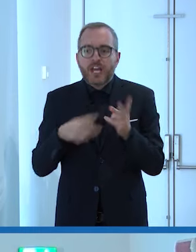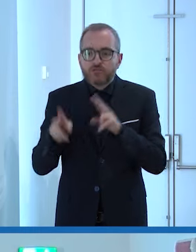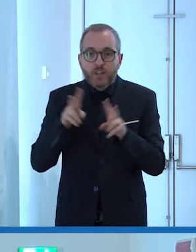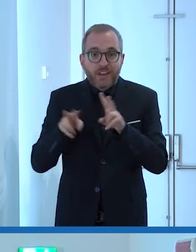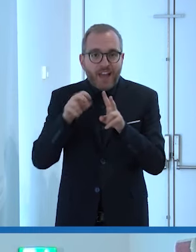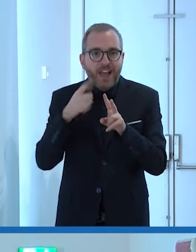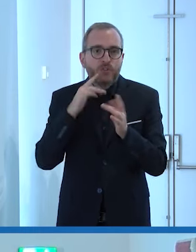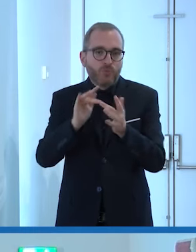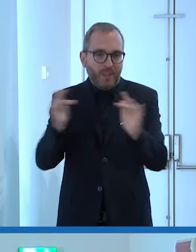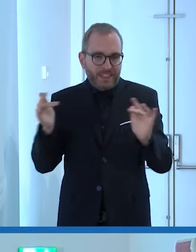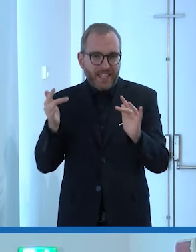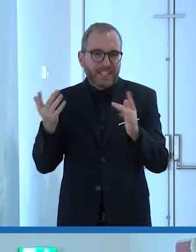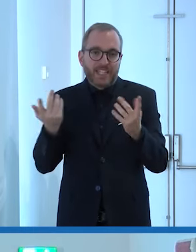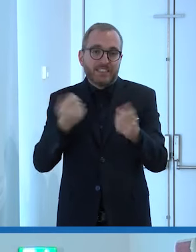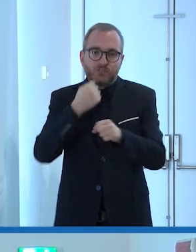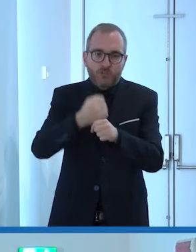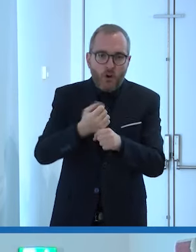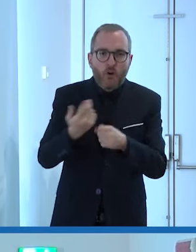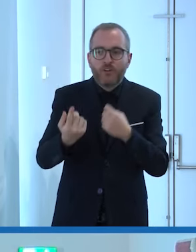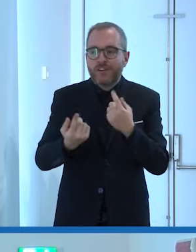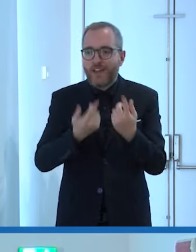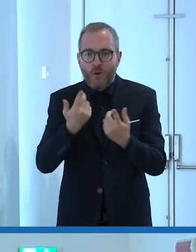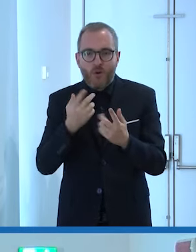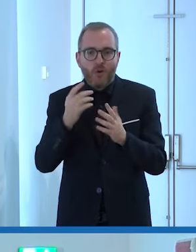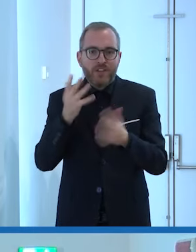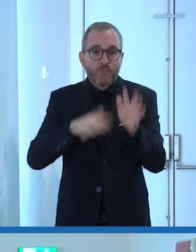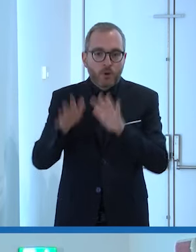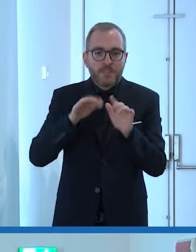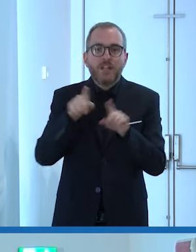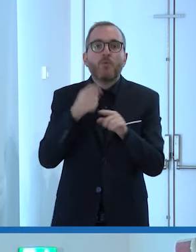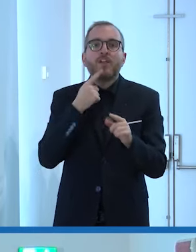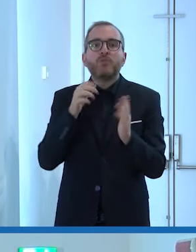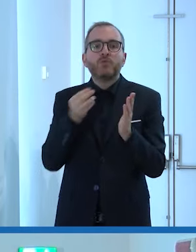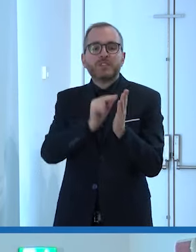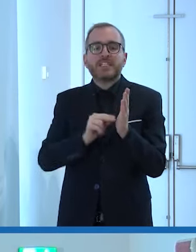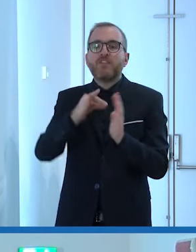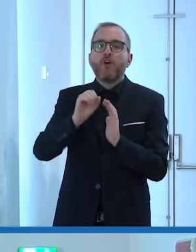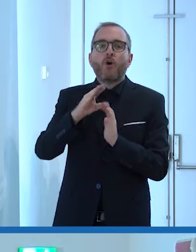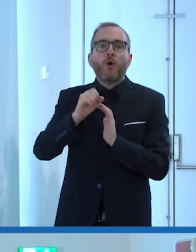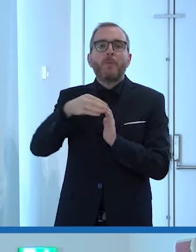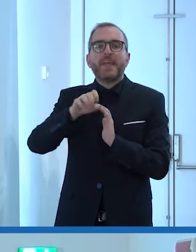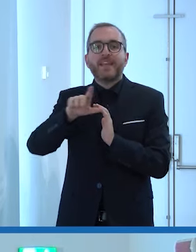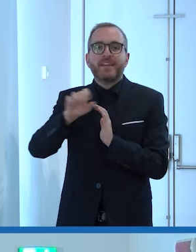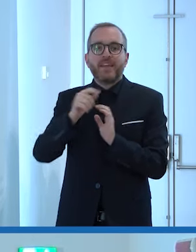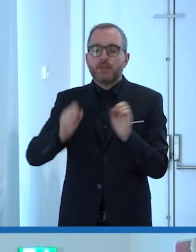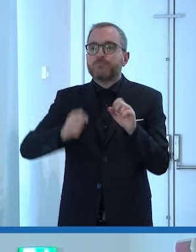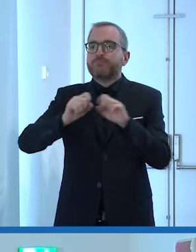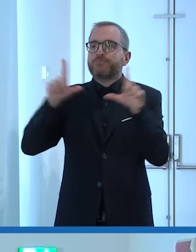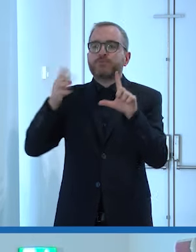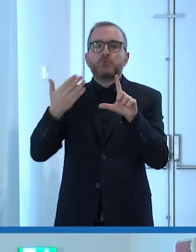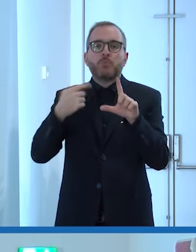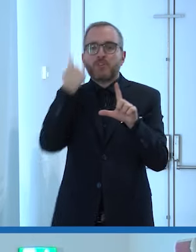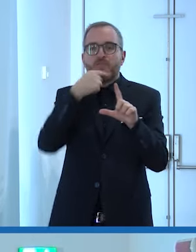su internet quando scriverete focomeria la prima faccia che vi spunterà sarà la mia però